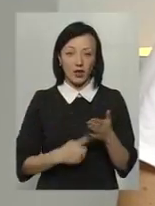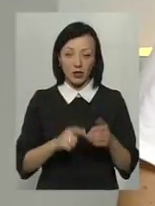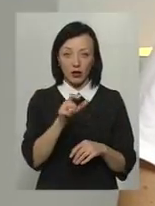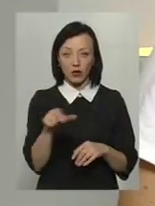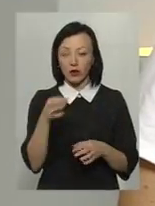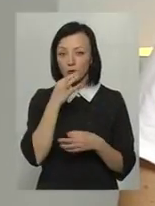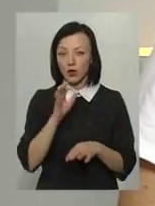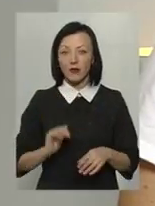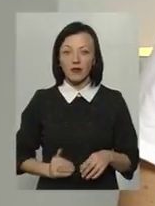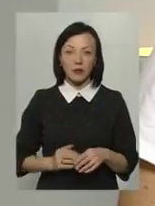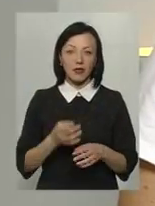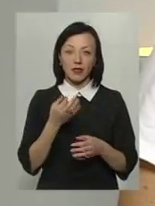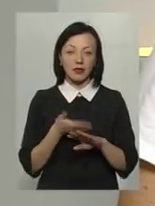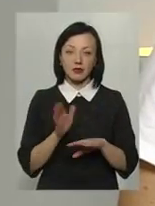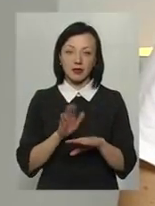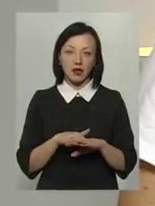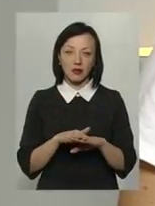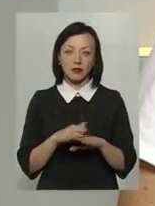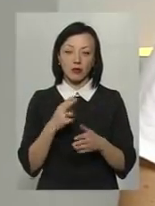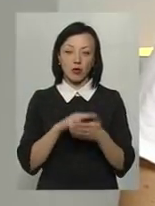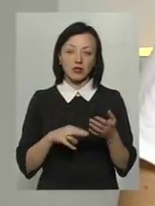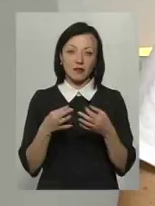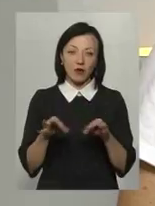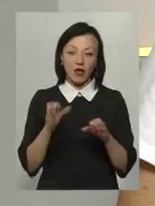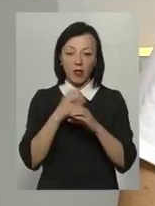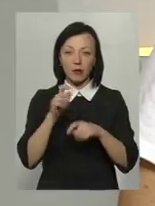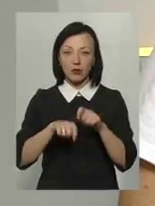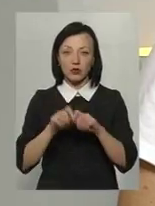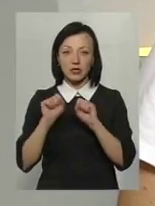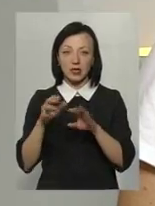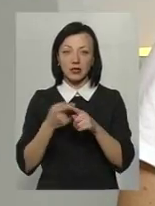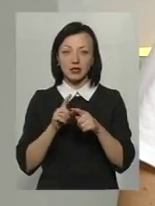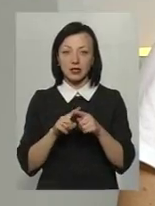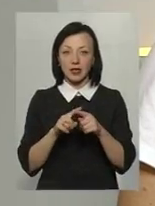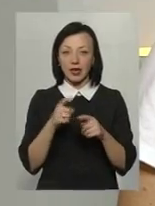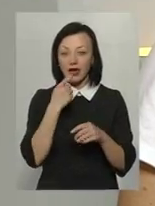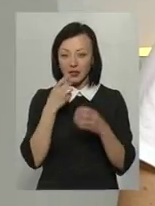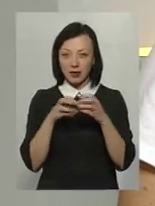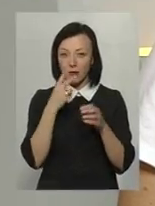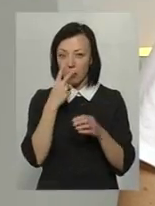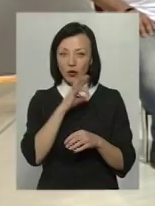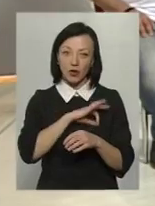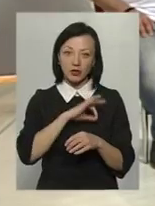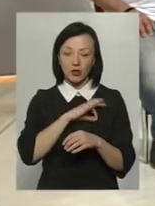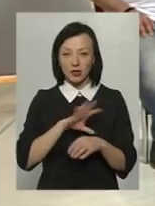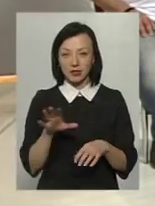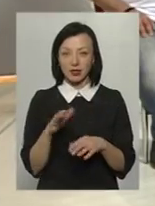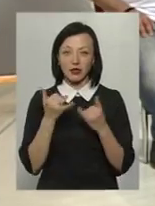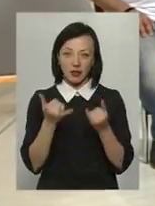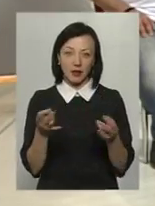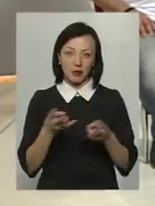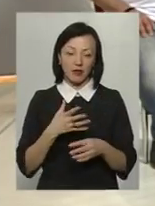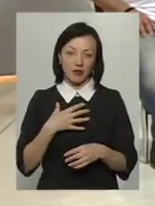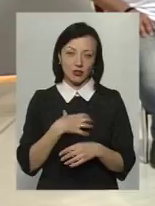будь-яка фірма, що нескладно взяти і просертифікувати, або в лабораторії здати ото яйце. І ти побачиш, наскільки воно корисне. не корисне, якщо це для тебе